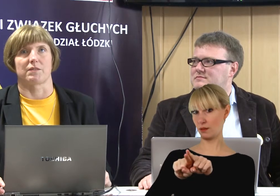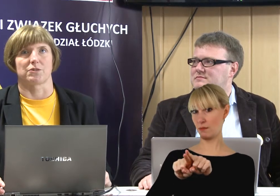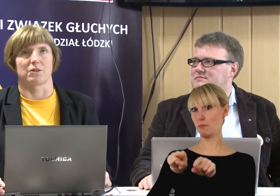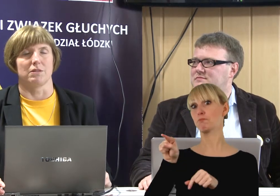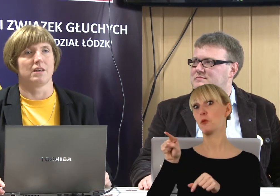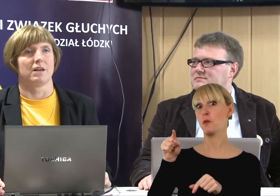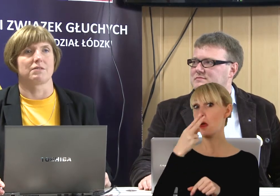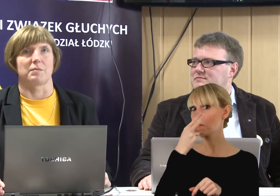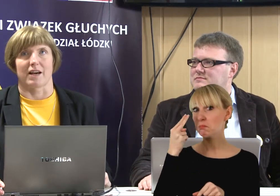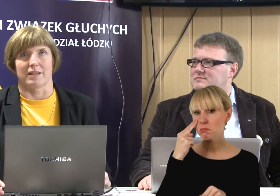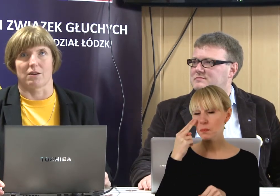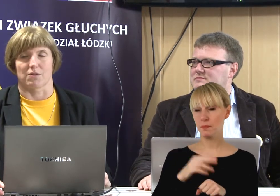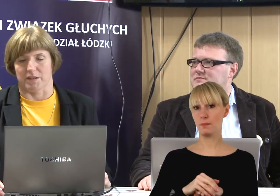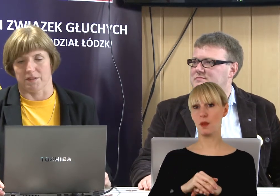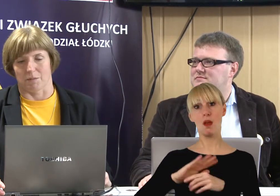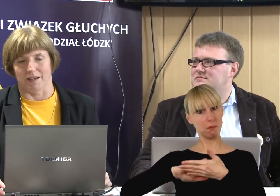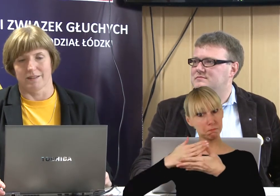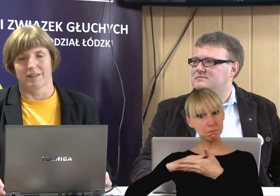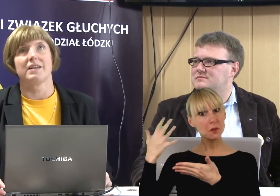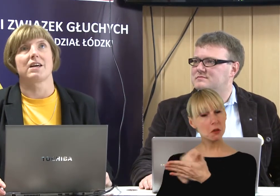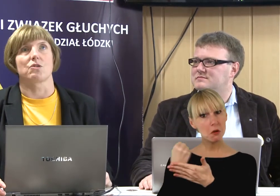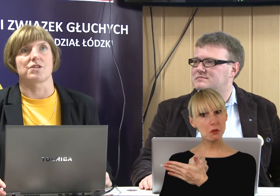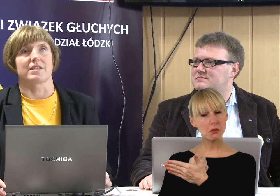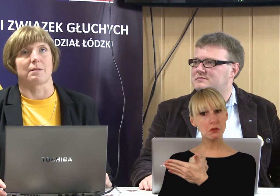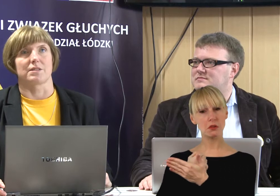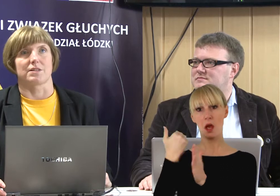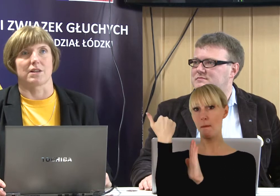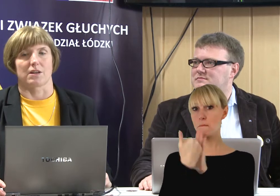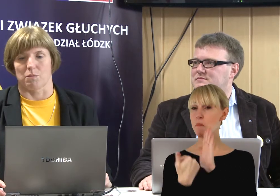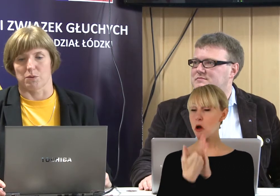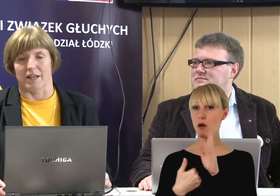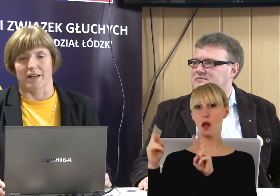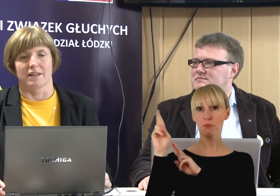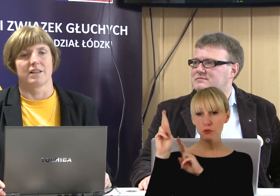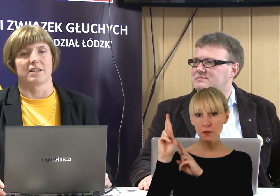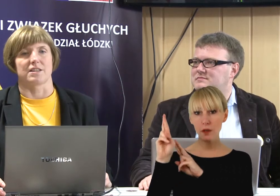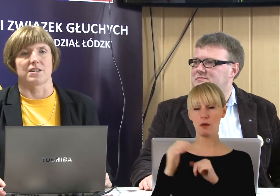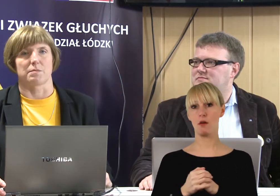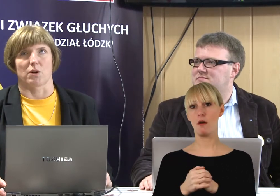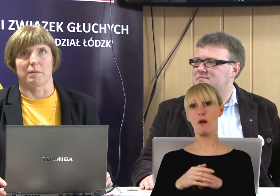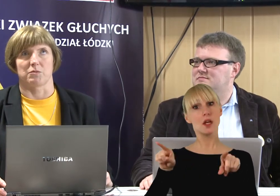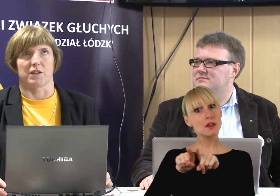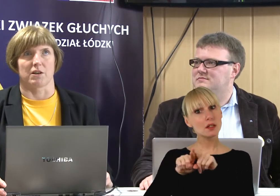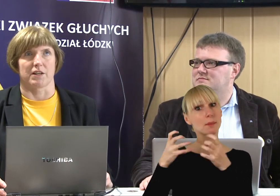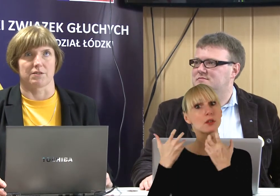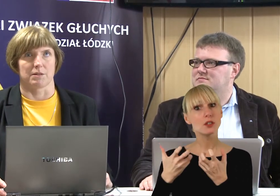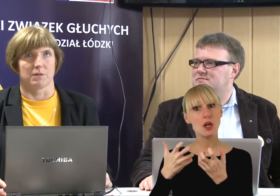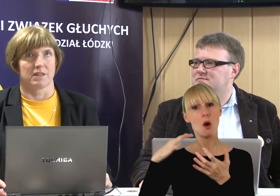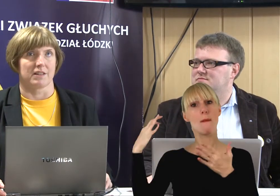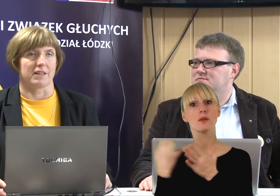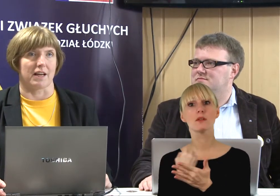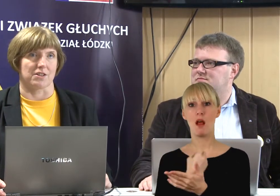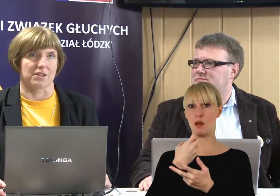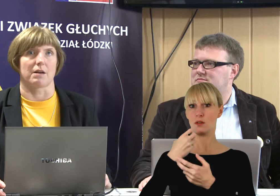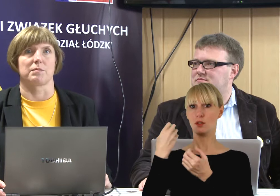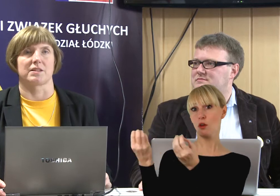niepełnosprawnością, w tym ja, jako osoba niewidoma. Korzystam z komputera, z programem udźwiękawiającym